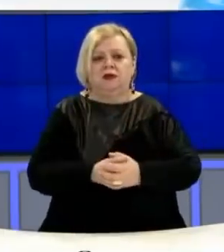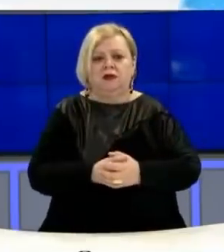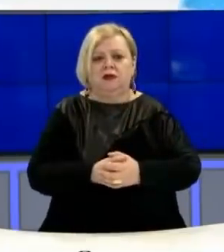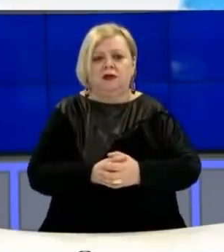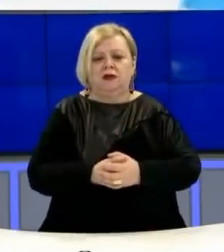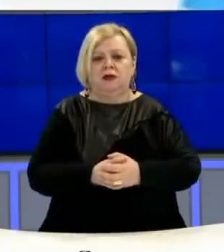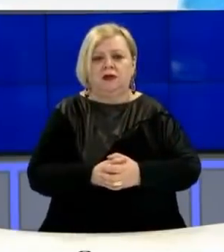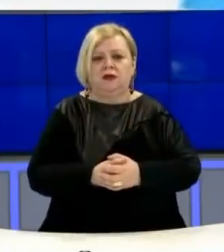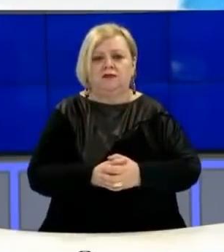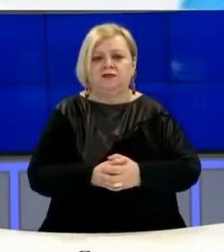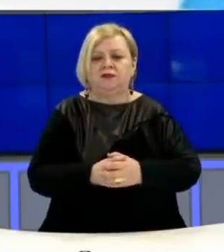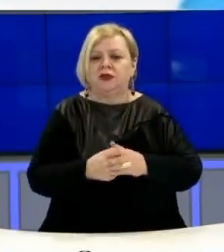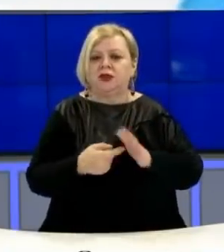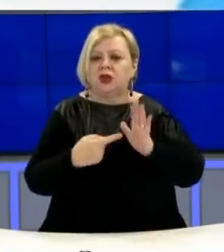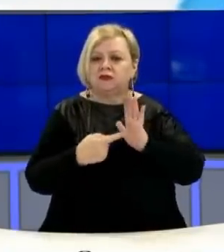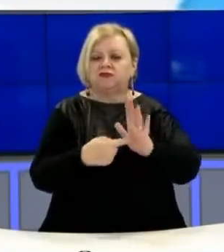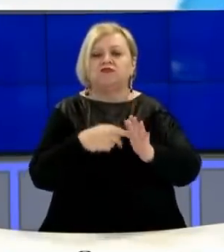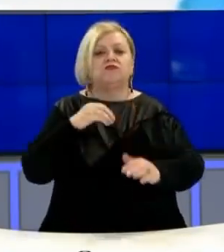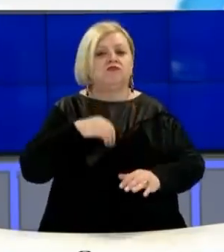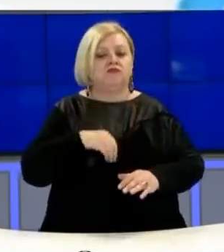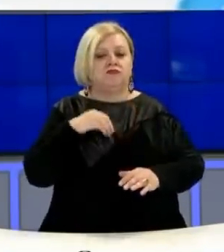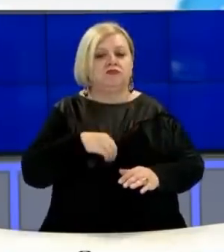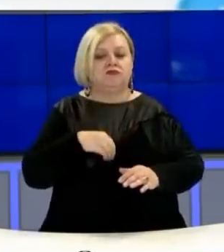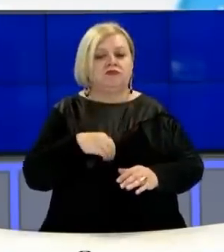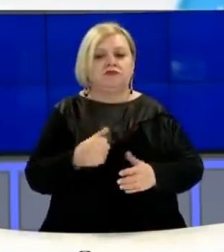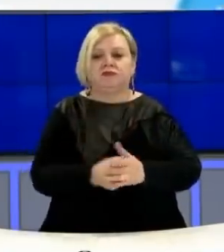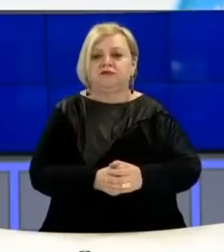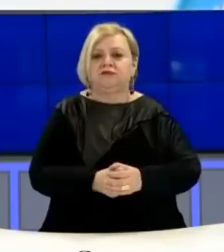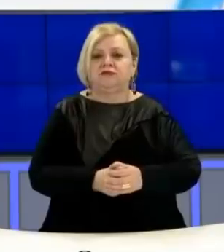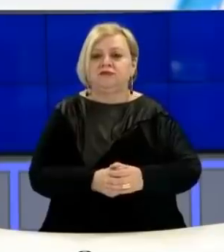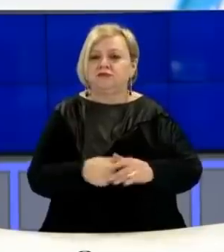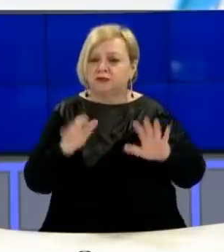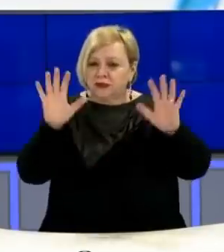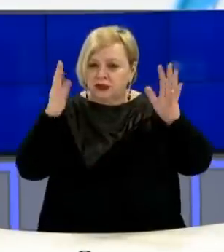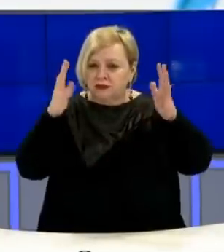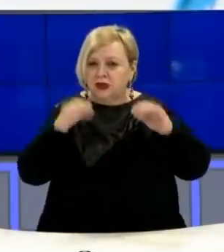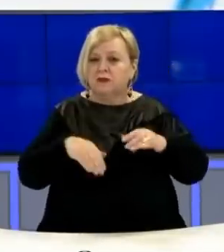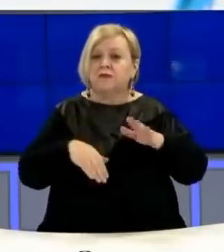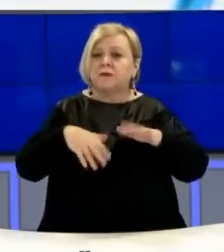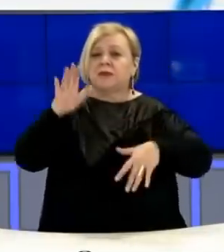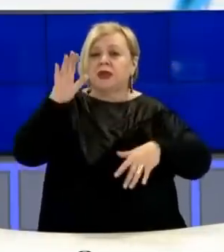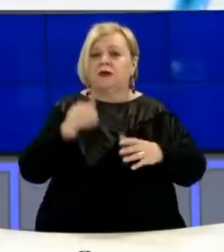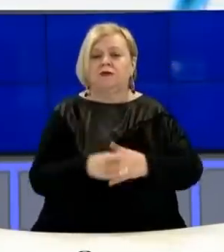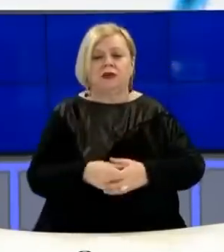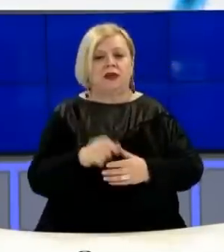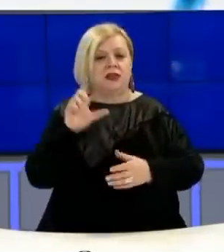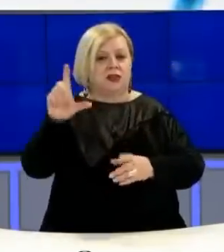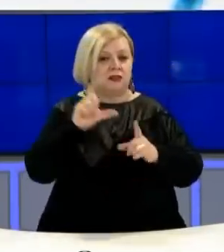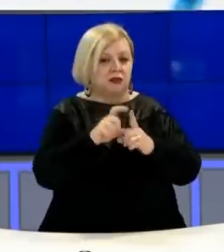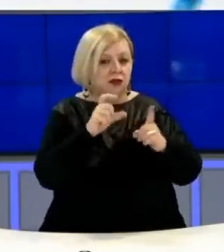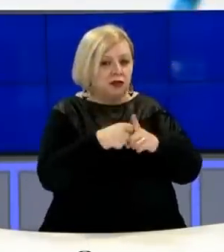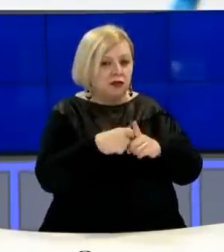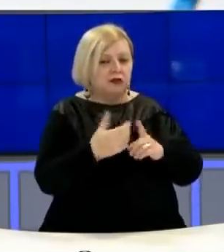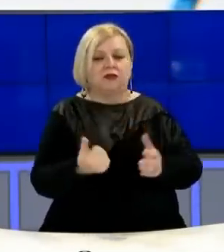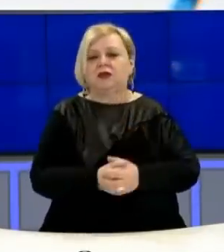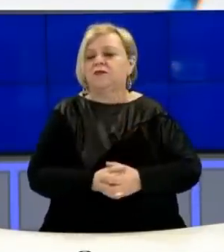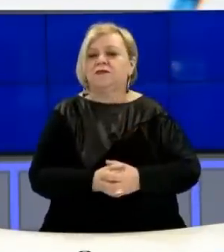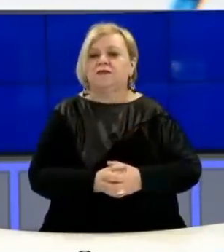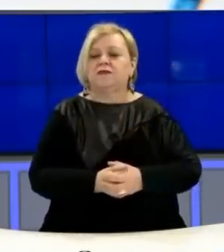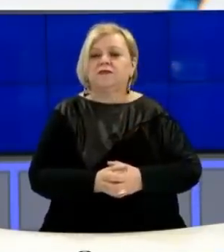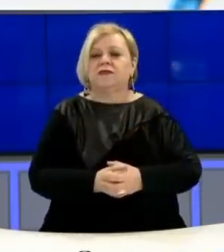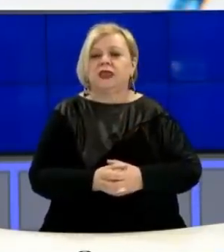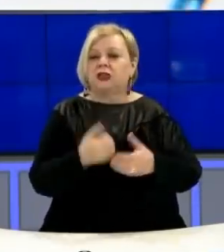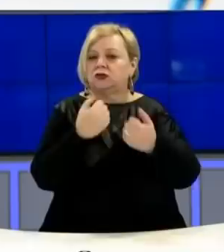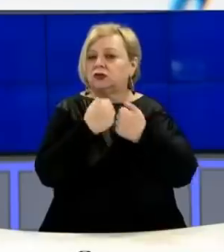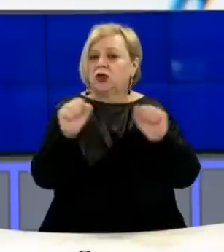ku t'japin shpirë, t'japin zemër, me ato broritit e mdha për lëdhe kënë, dhe për mesajët demokratike që duhet i qërën të